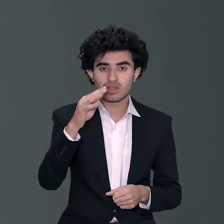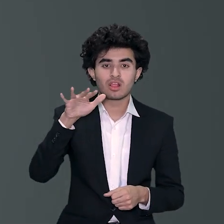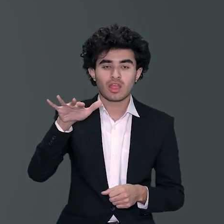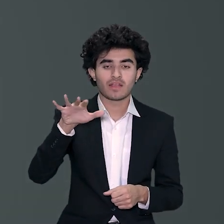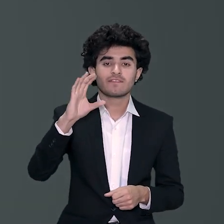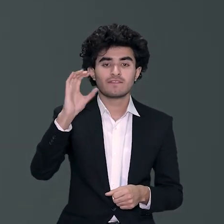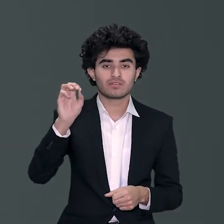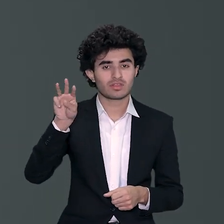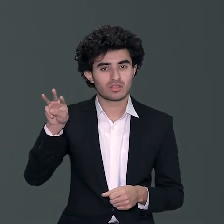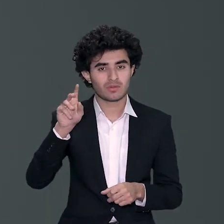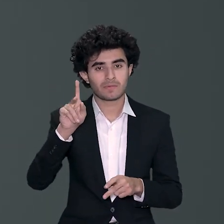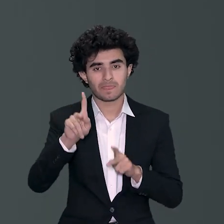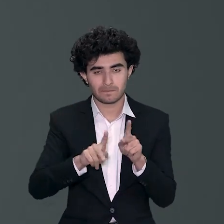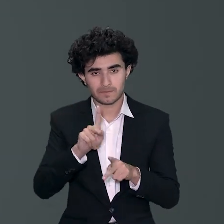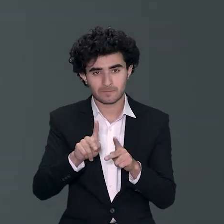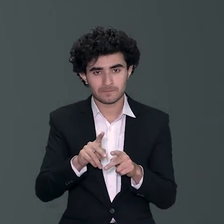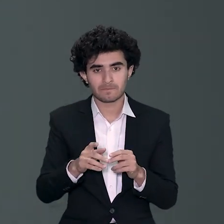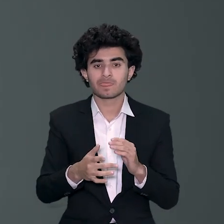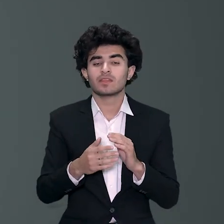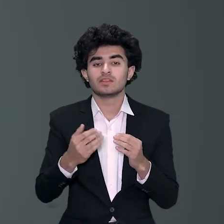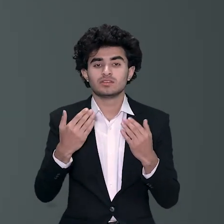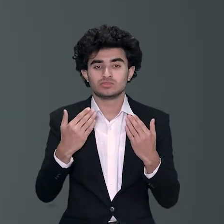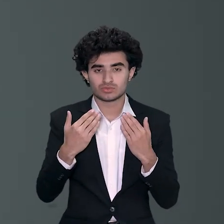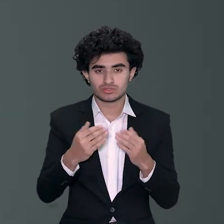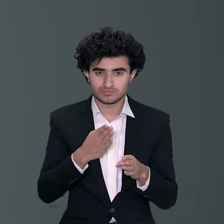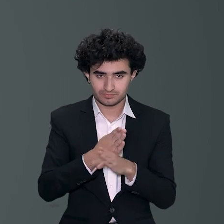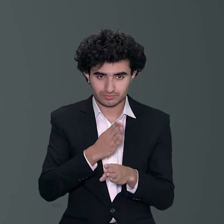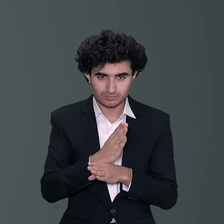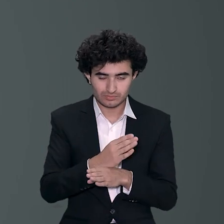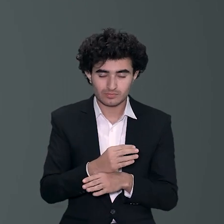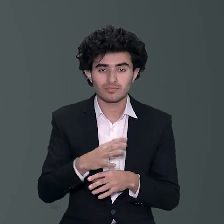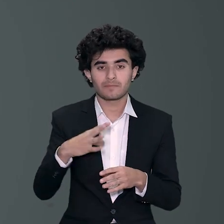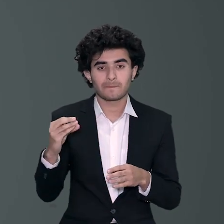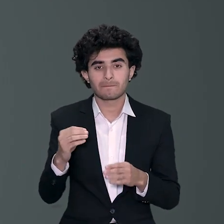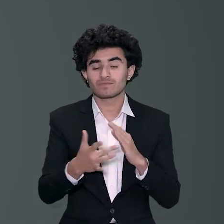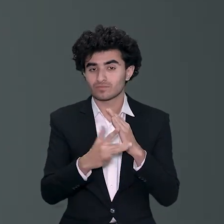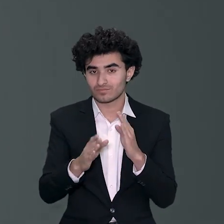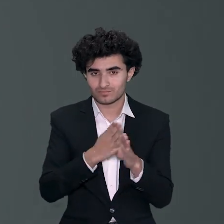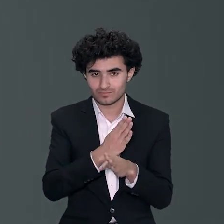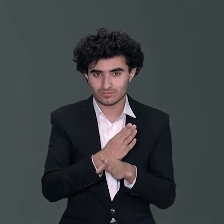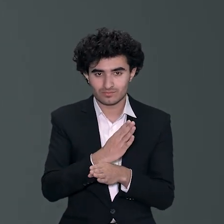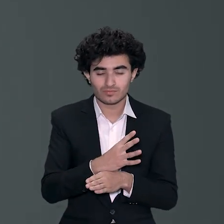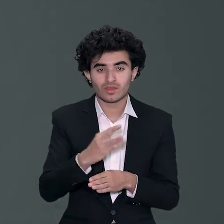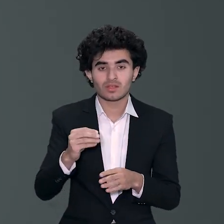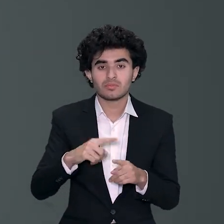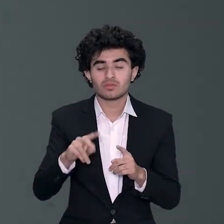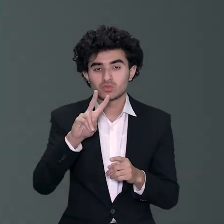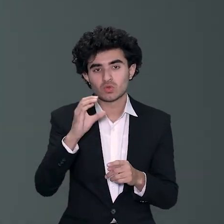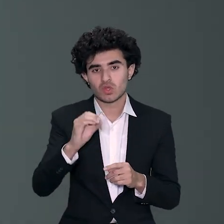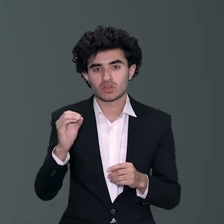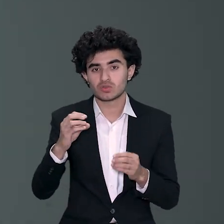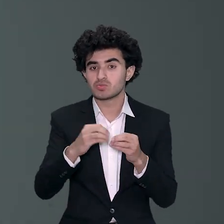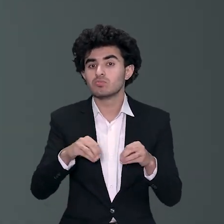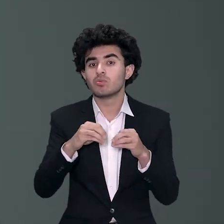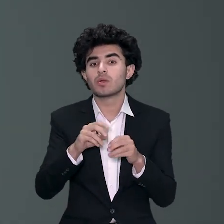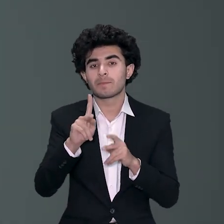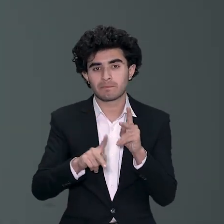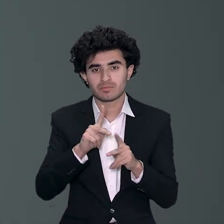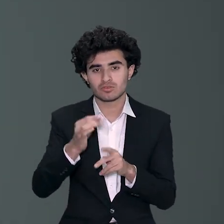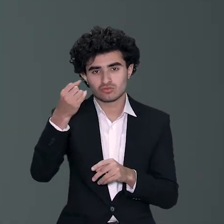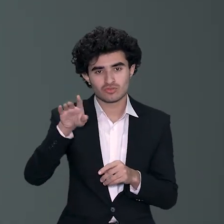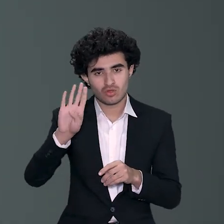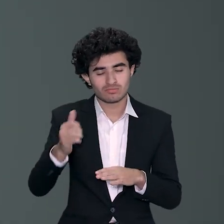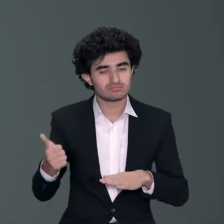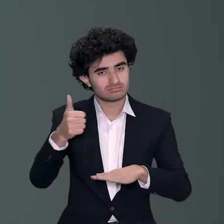ساڑھے تین لاکھ بچوں کو دیجیٹل ایڈوکیشن انیبل کیا تعلیم دی بلکہ ہم نے